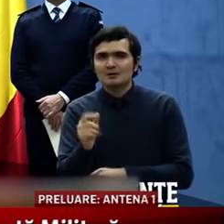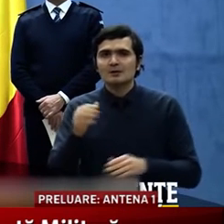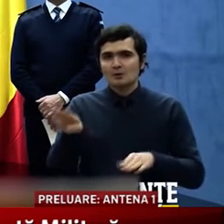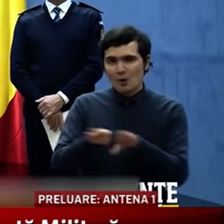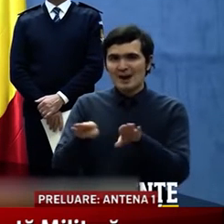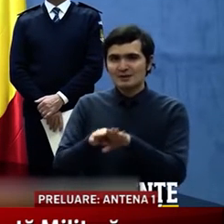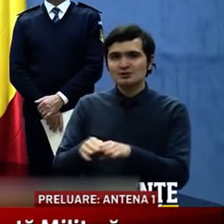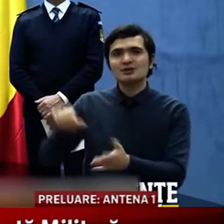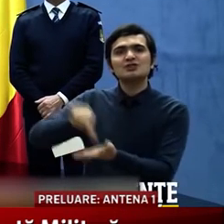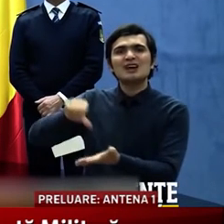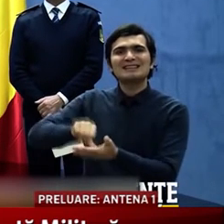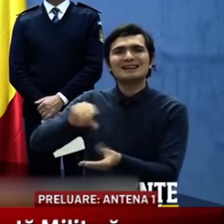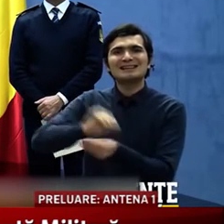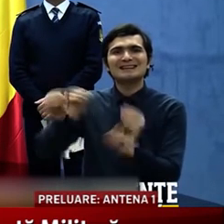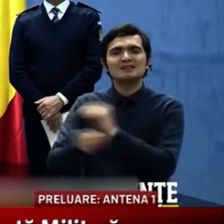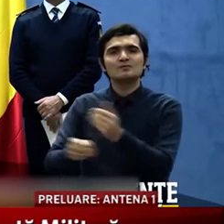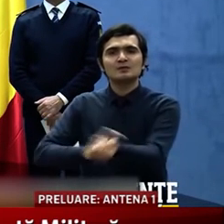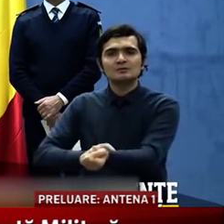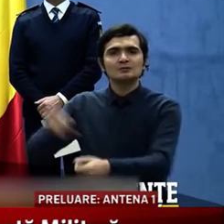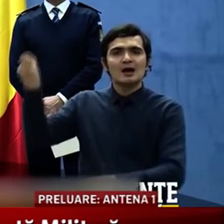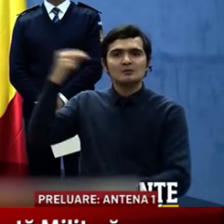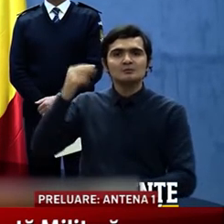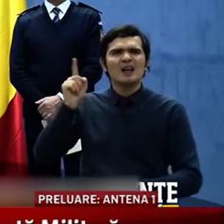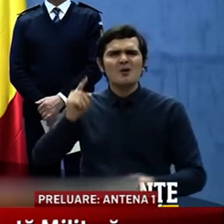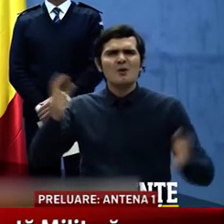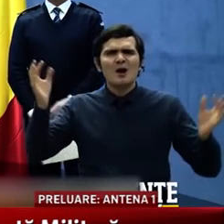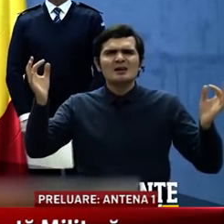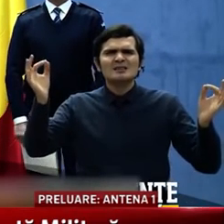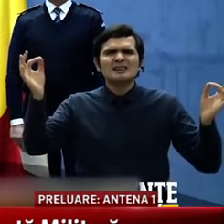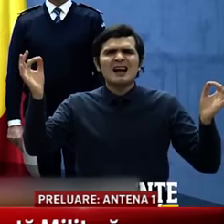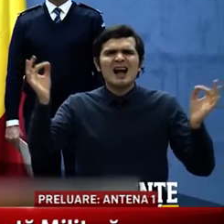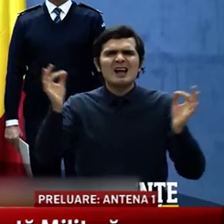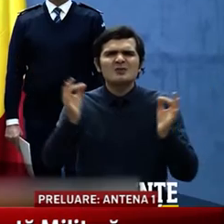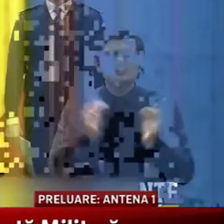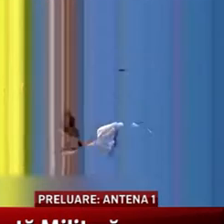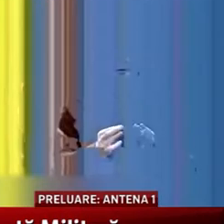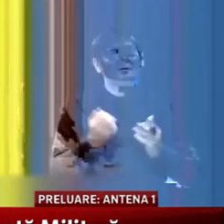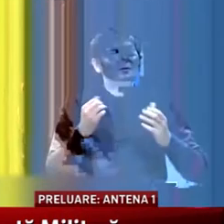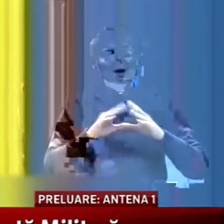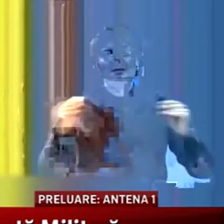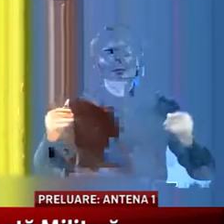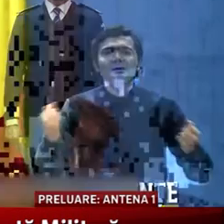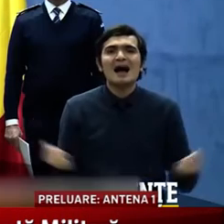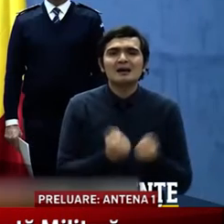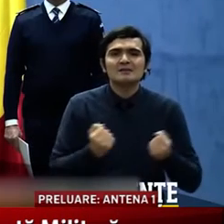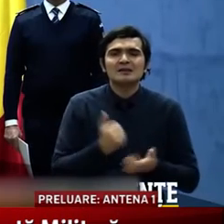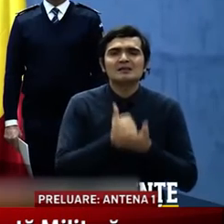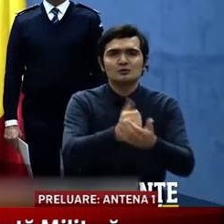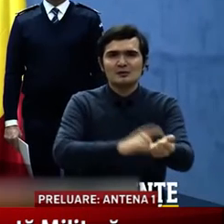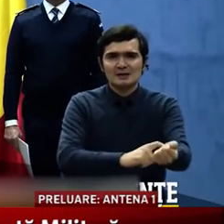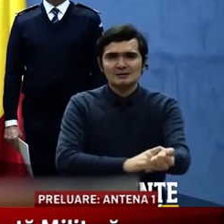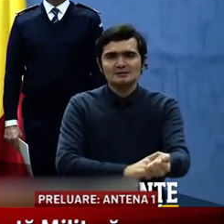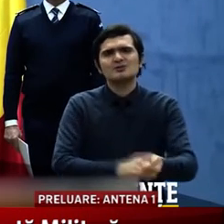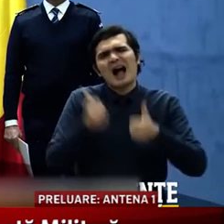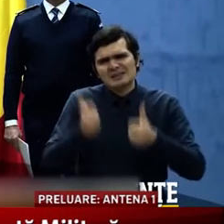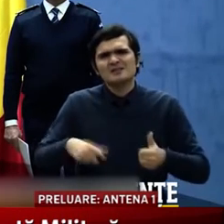-au semnalat scăderea foarte serioasă a acțiunilor de donare de sânge. Chiar dacă suntem în situația în care ne aflăm